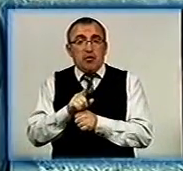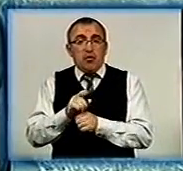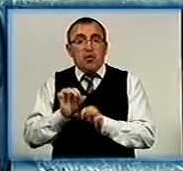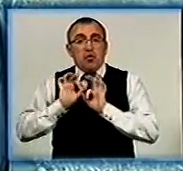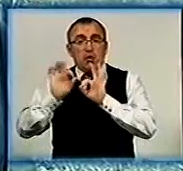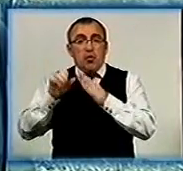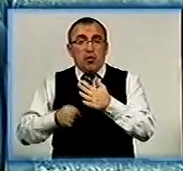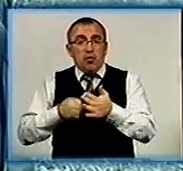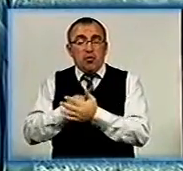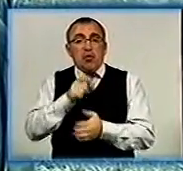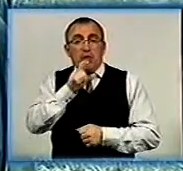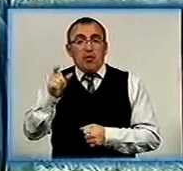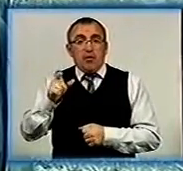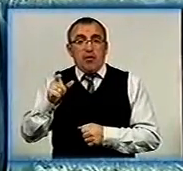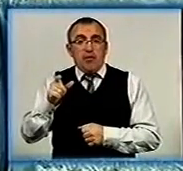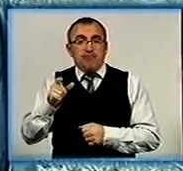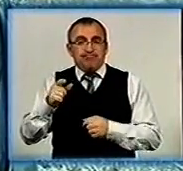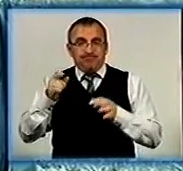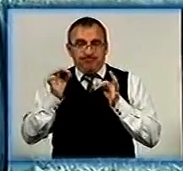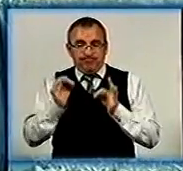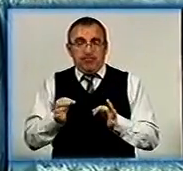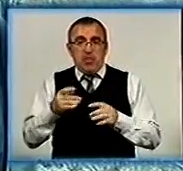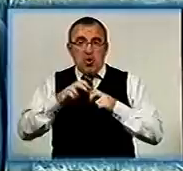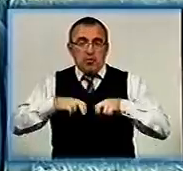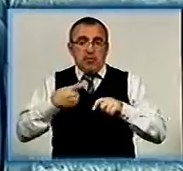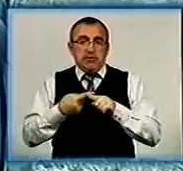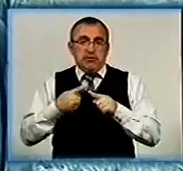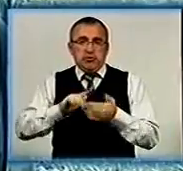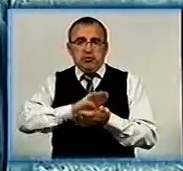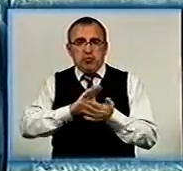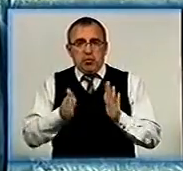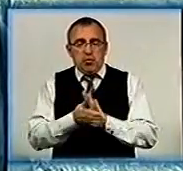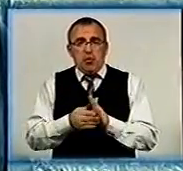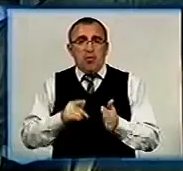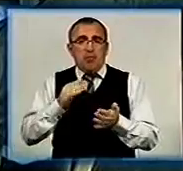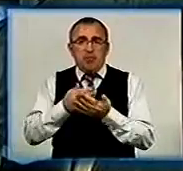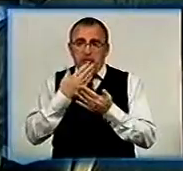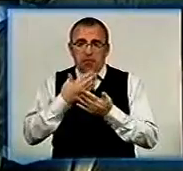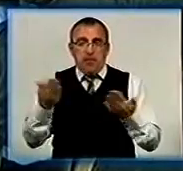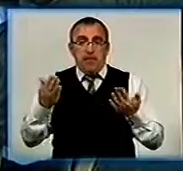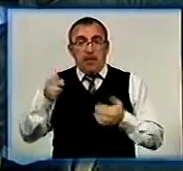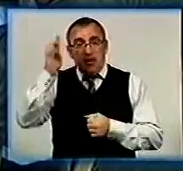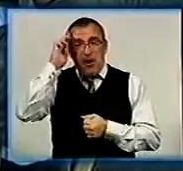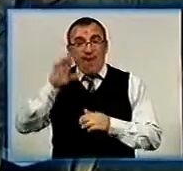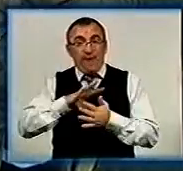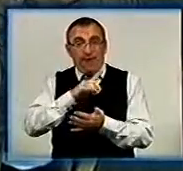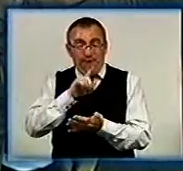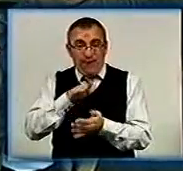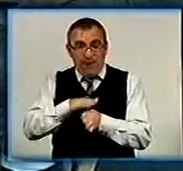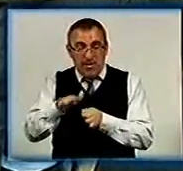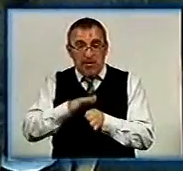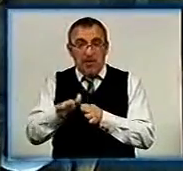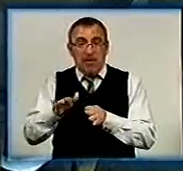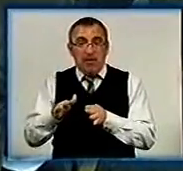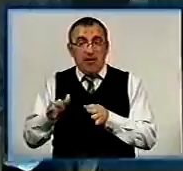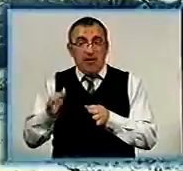до людей компетентних розібратися в цій ситуації, поставити крапку. Державний виконавець стверджує, недопуск